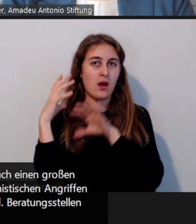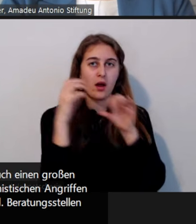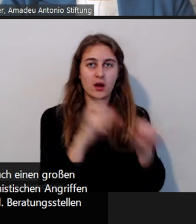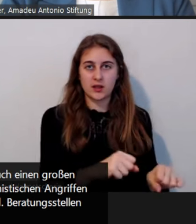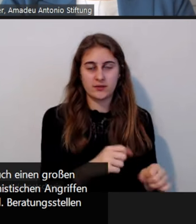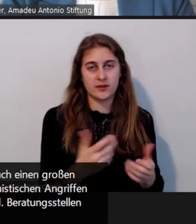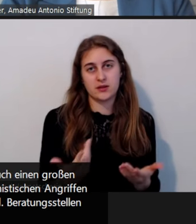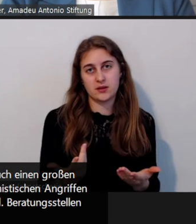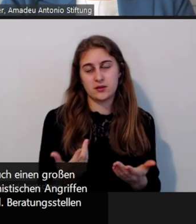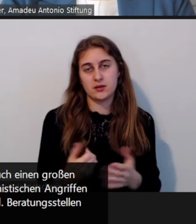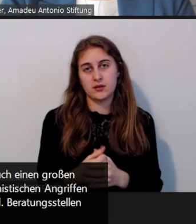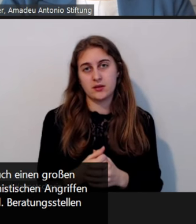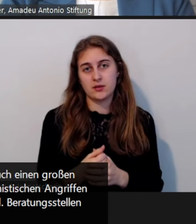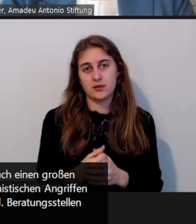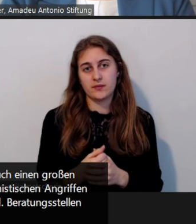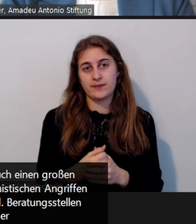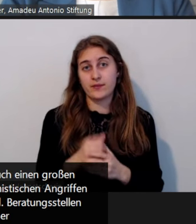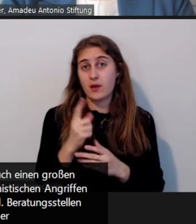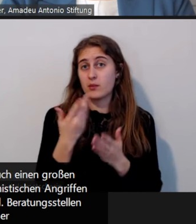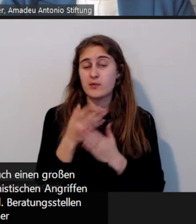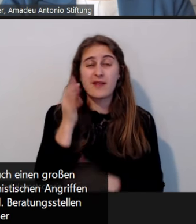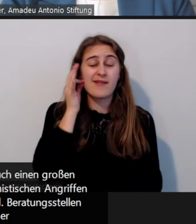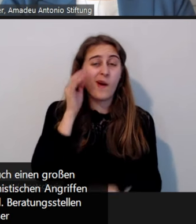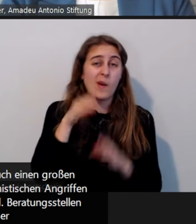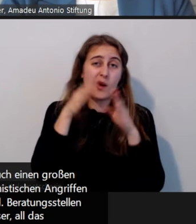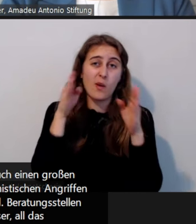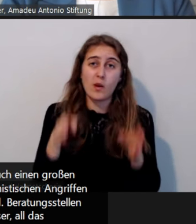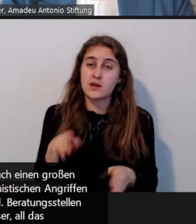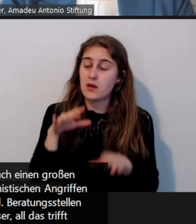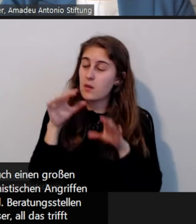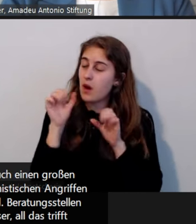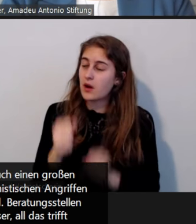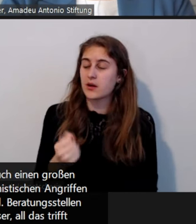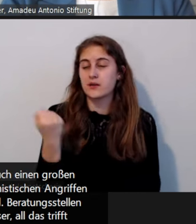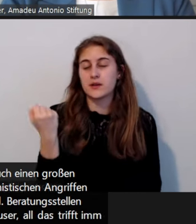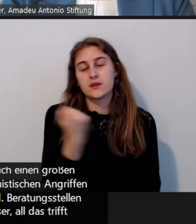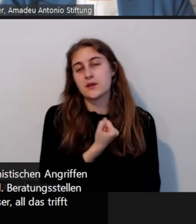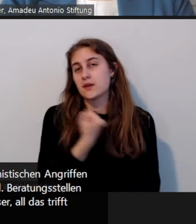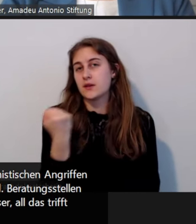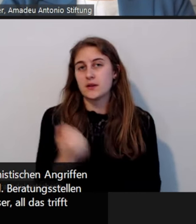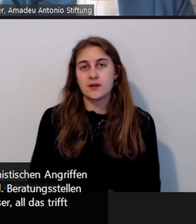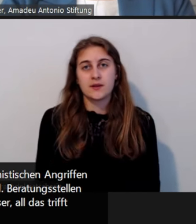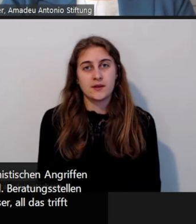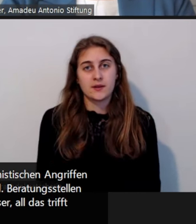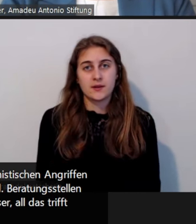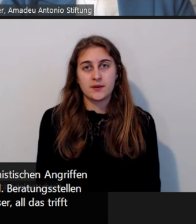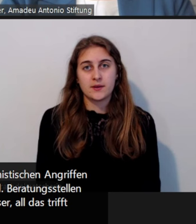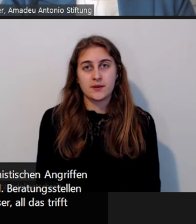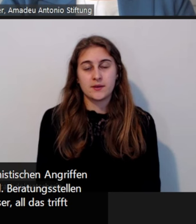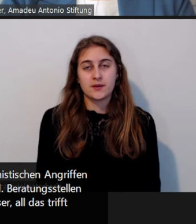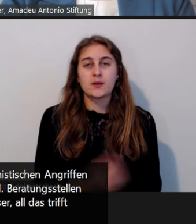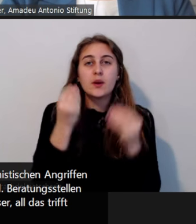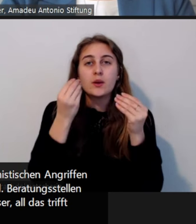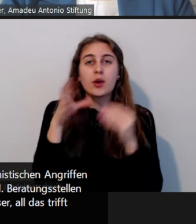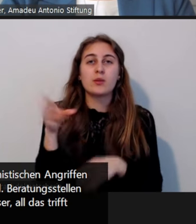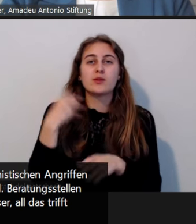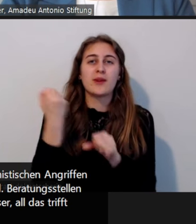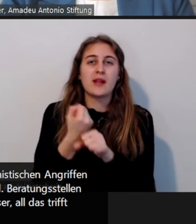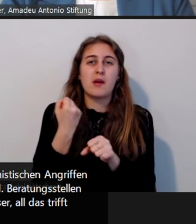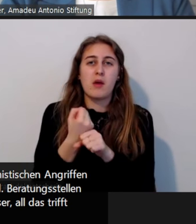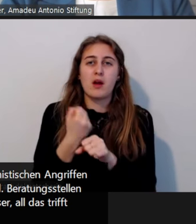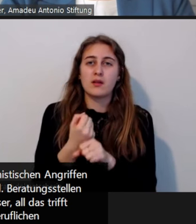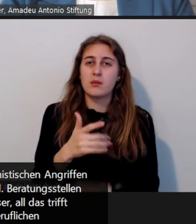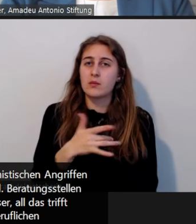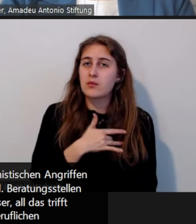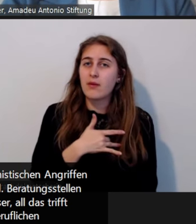Gewalt gegen Frauen, Frauenhäuser, all das trifft immer auch die MitarbeiterInnen quasi auf ihrer